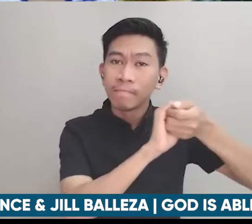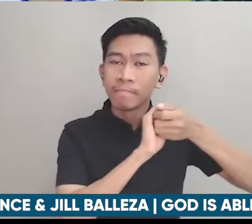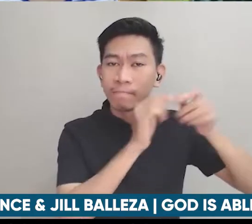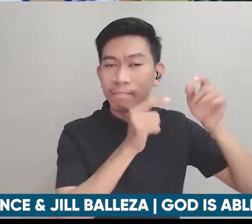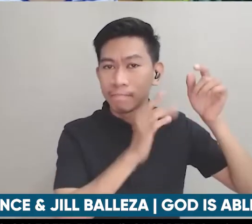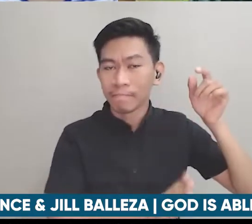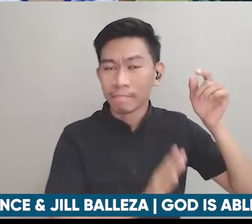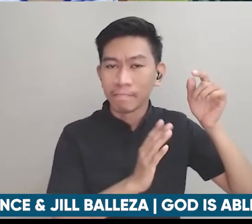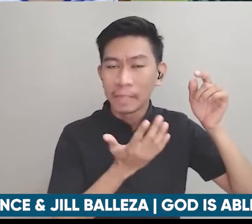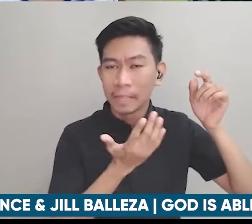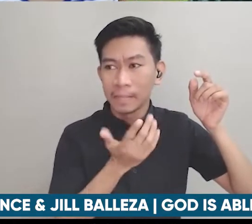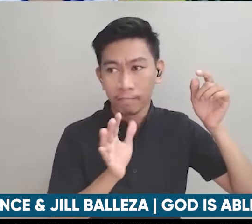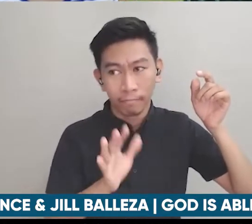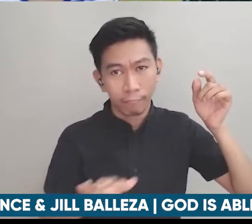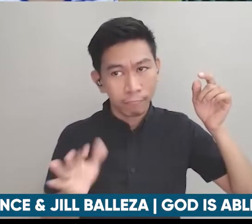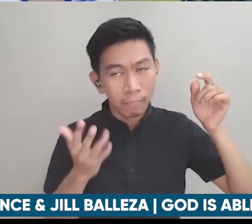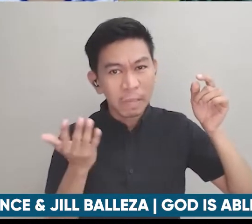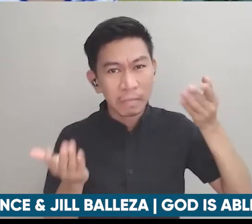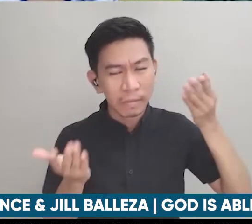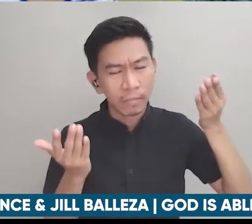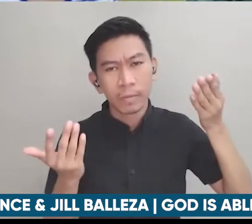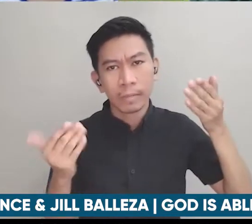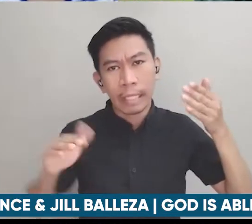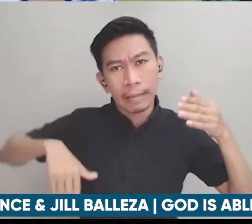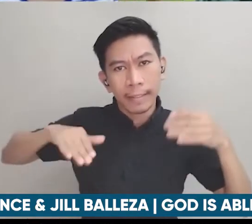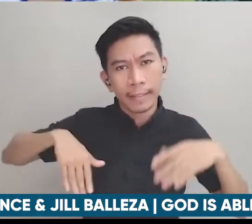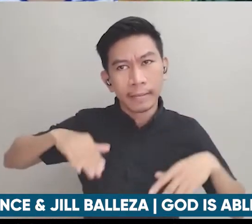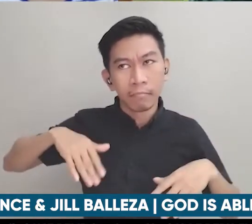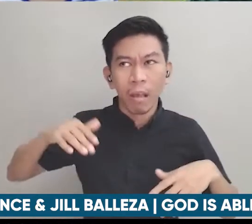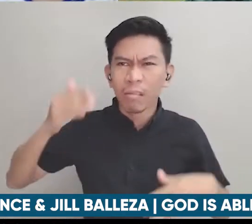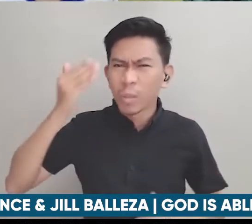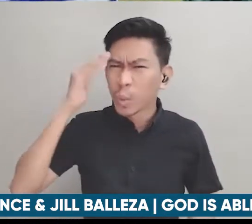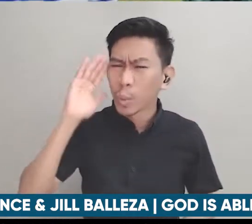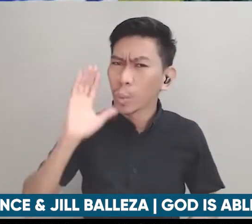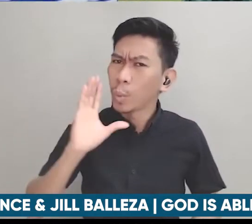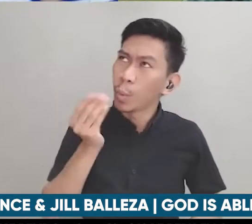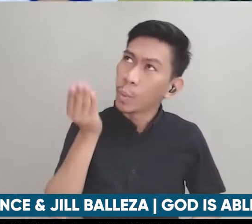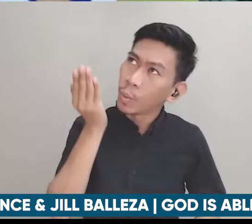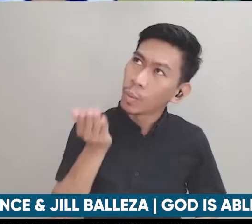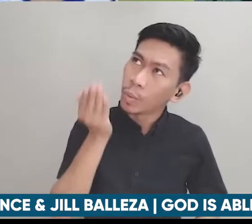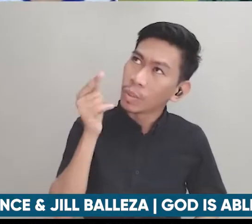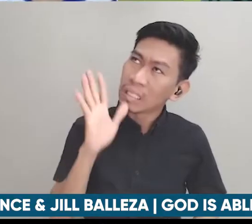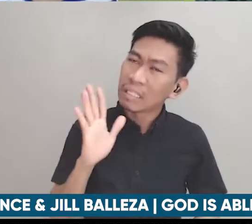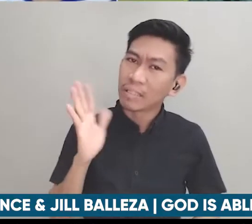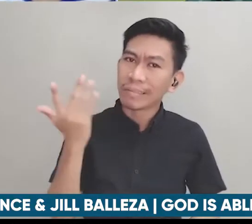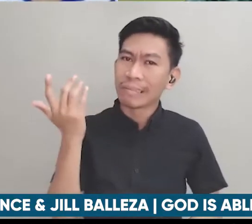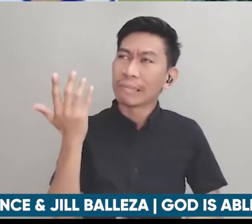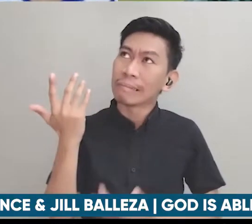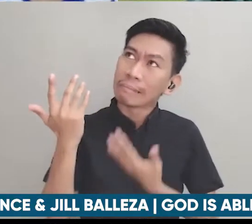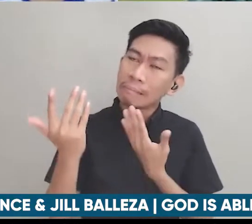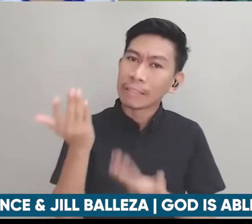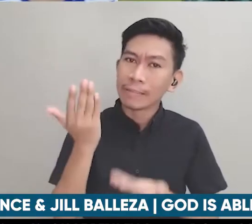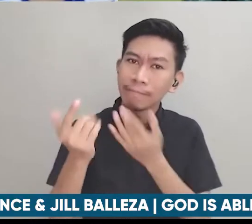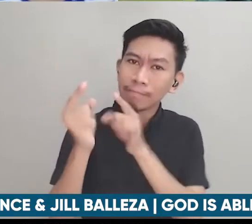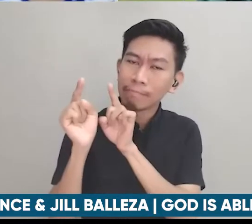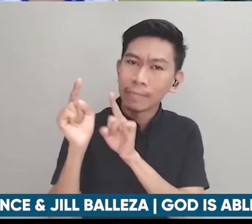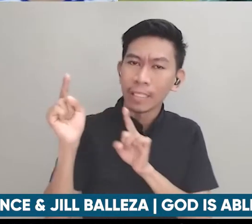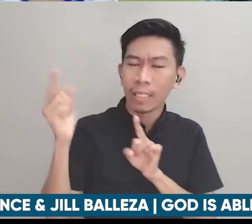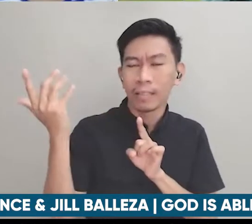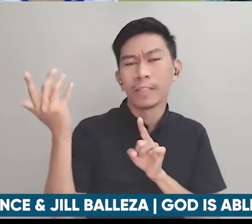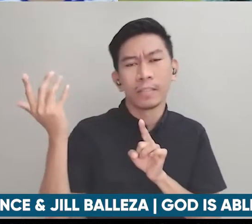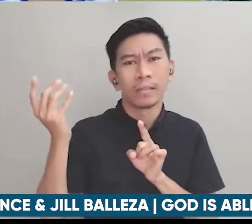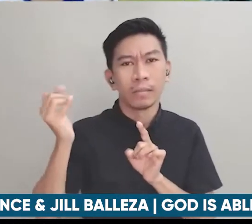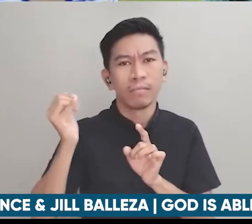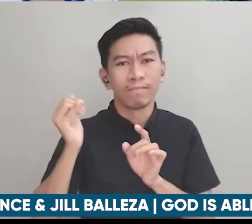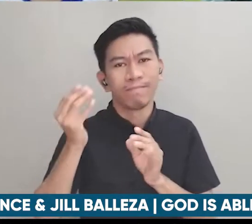nakikinig nito at maaaring hindi mo personally kilala ang Diyos o baka malayo ang puso mo sa Diyos iba pa rin kaibigan na